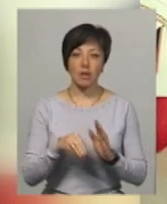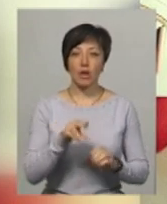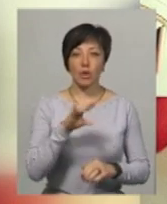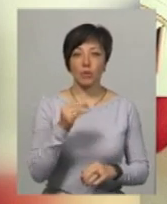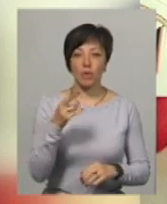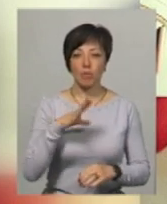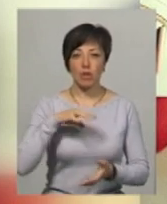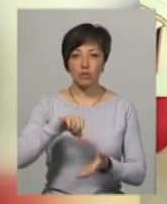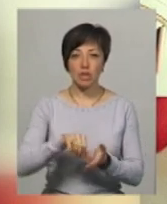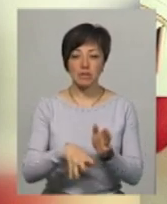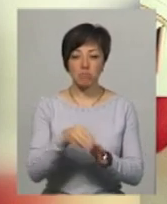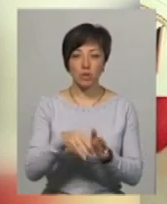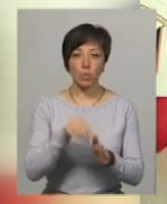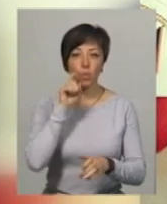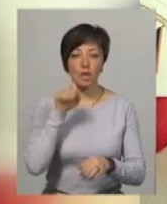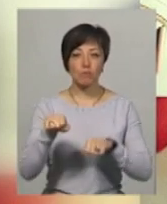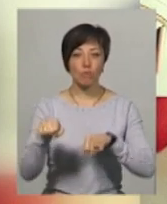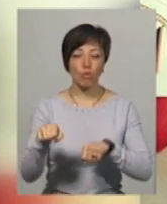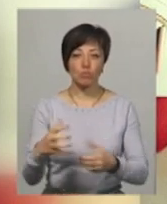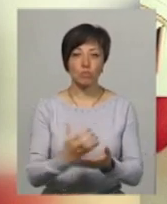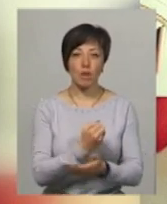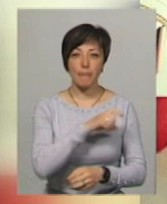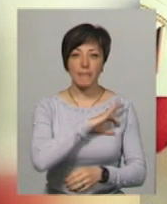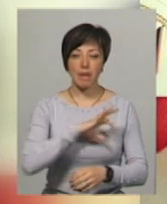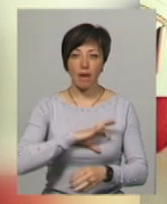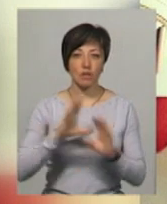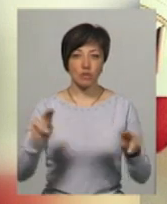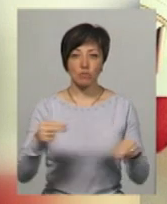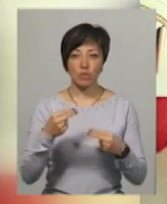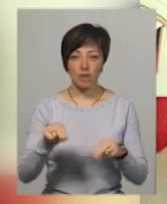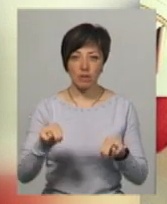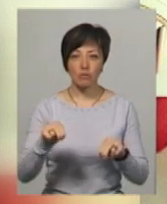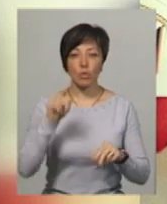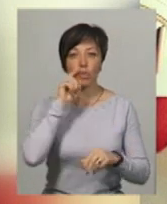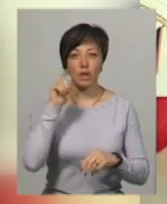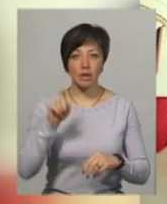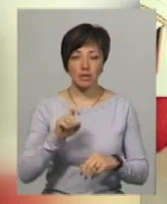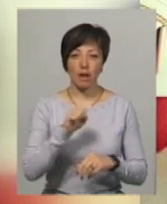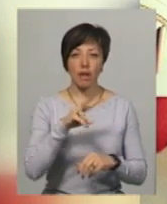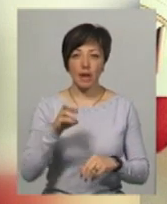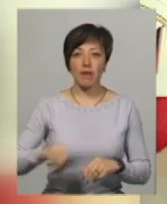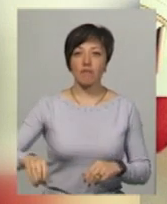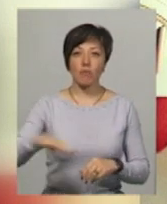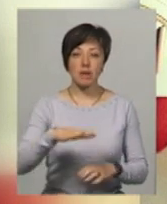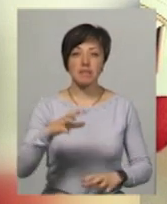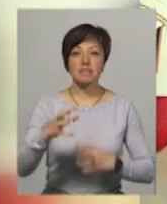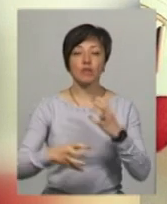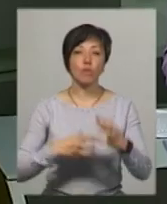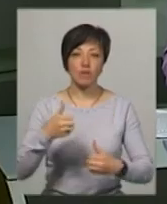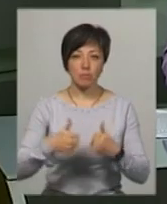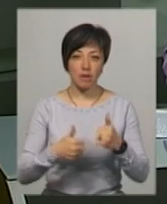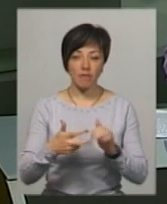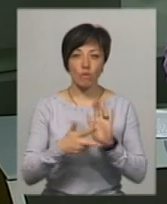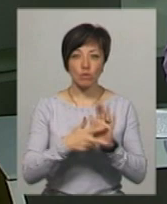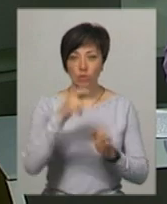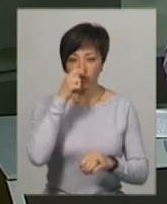Лясота була членом збірної України з боксу. Здобула медалі не тільки чемпіонатів України, а й європейських та світових. 8